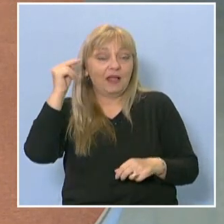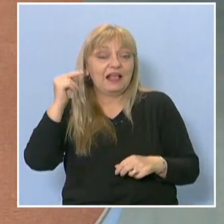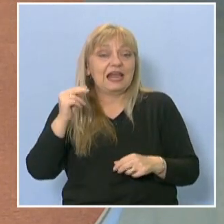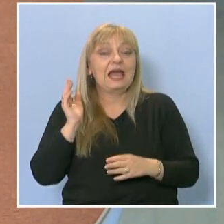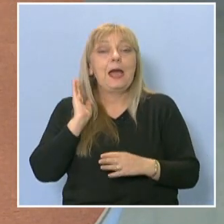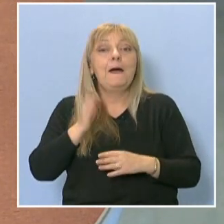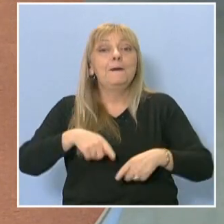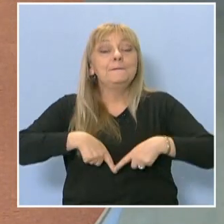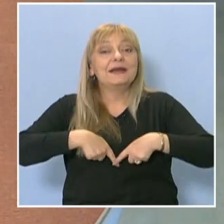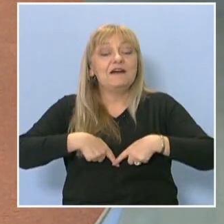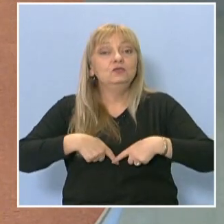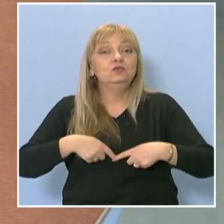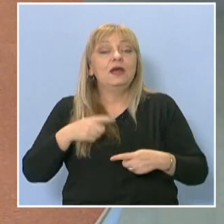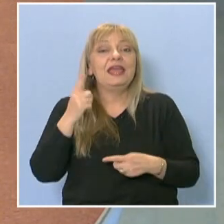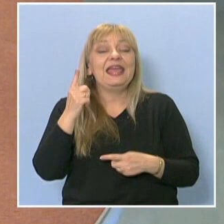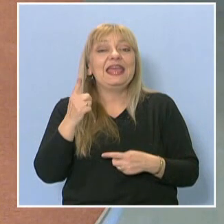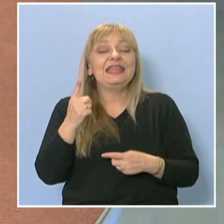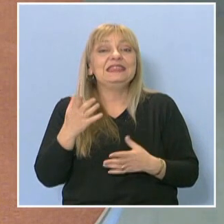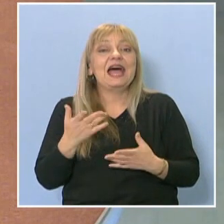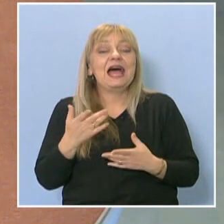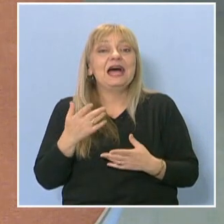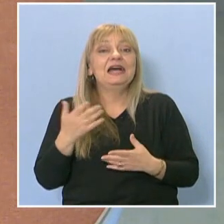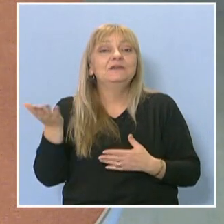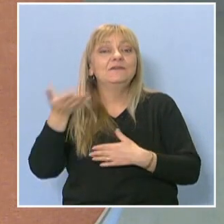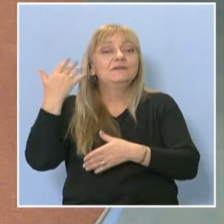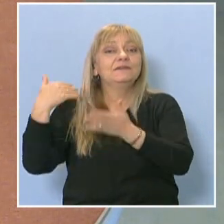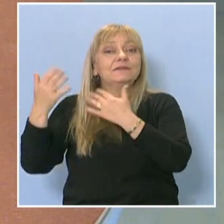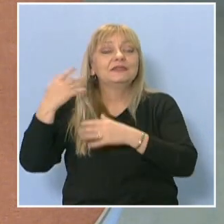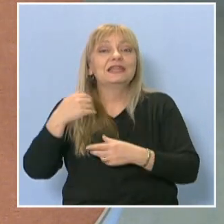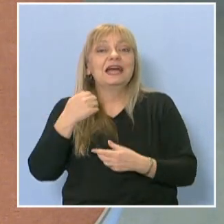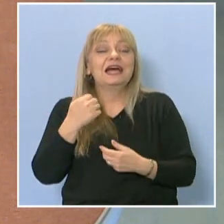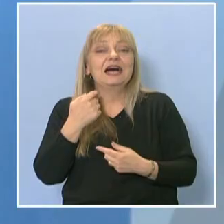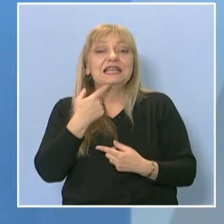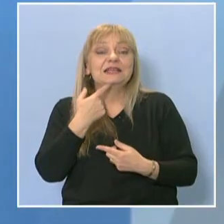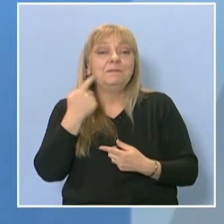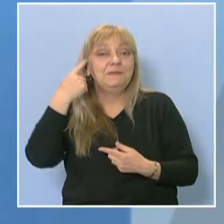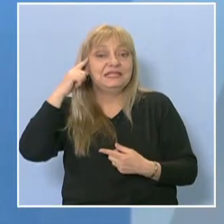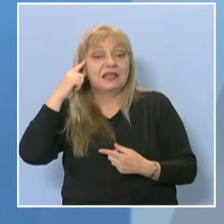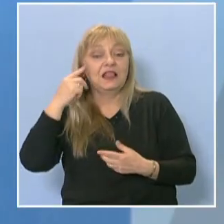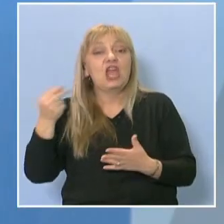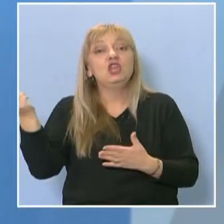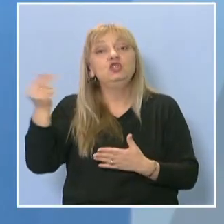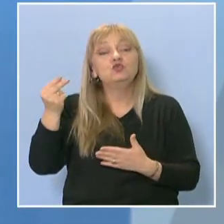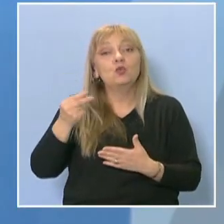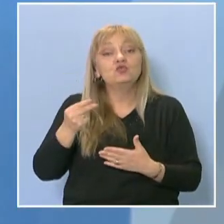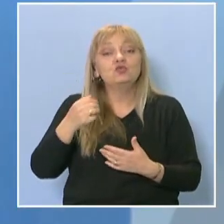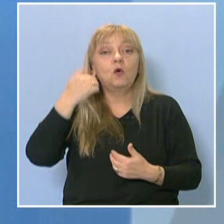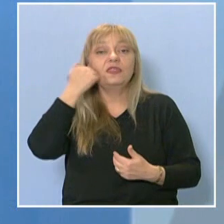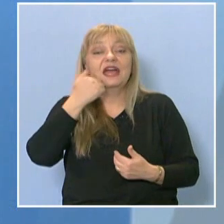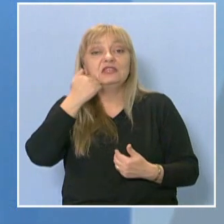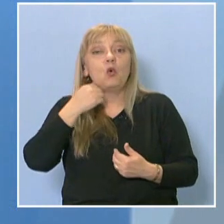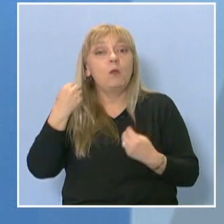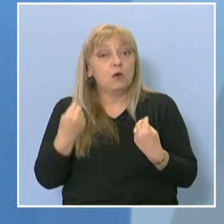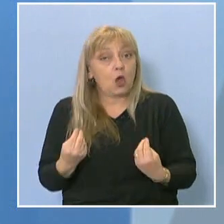една много древна мисъл на ЦЕЛС. Изкуство на доброто и справедливостта. И аз много пъти съм им казвала, не само на